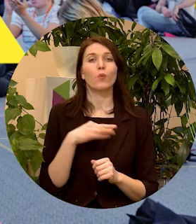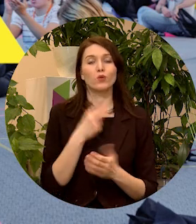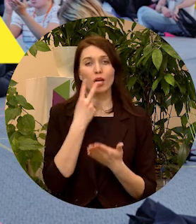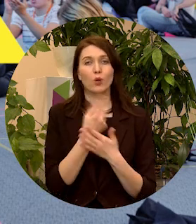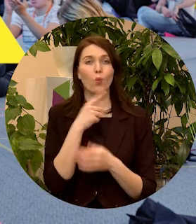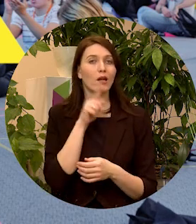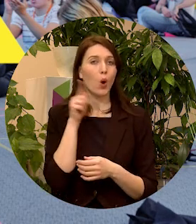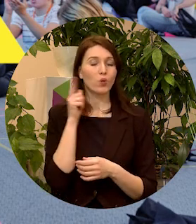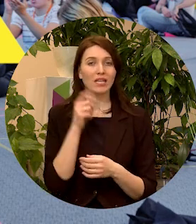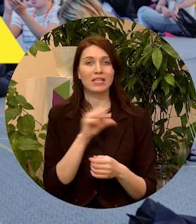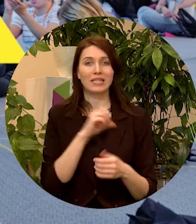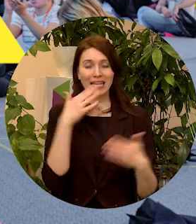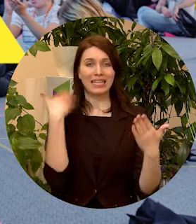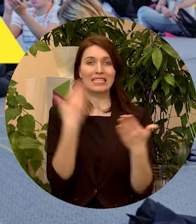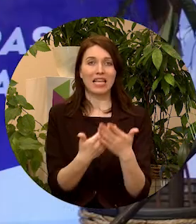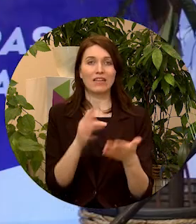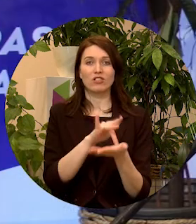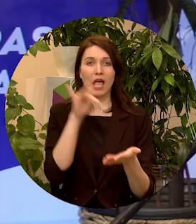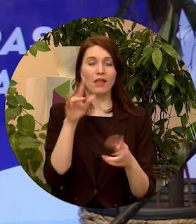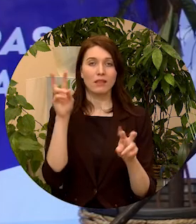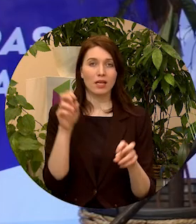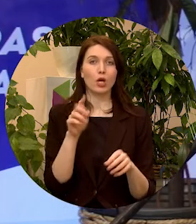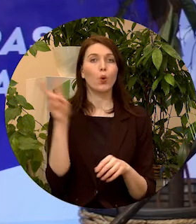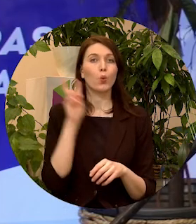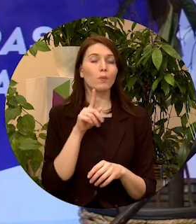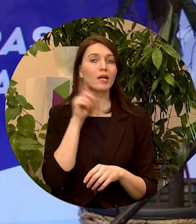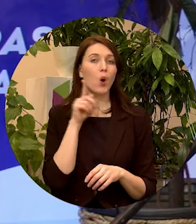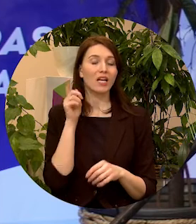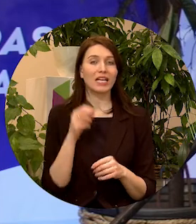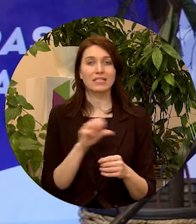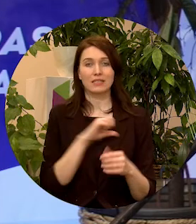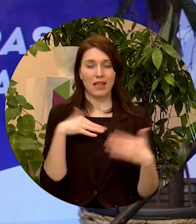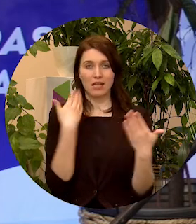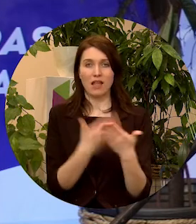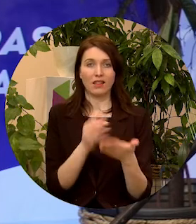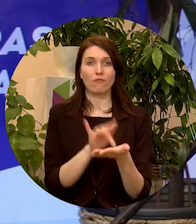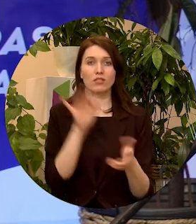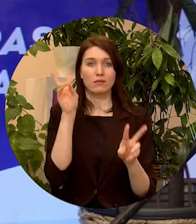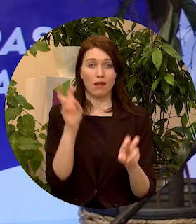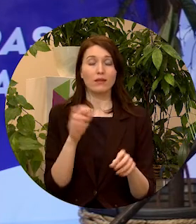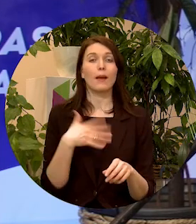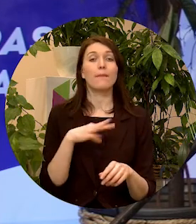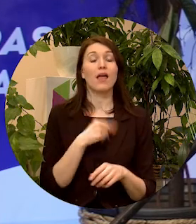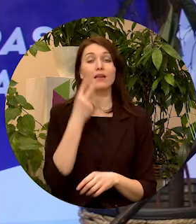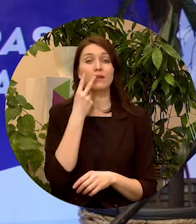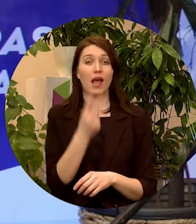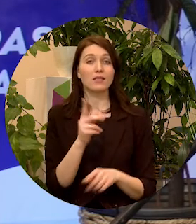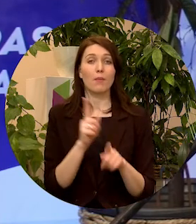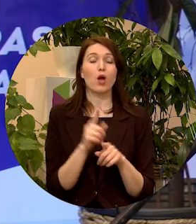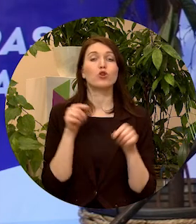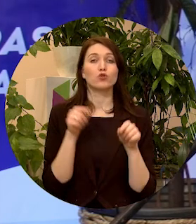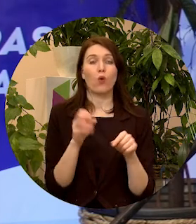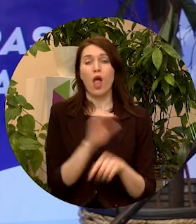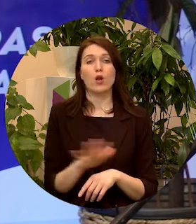Jaunatnes iniciatīvu centra ir tāda, ka mēs saredzam arī šo